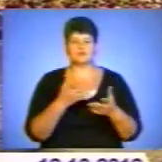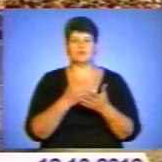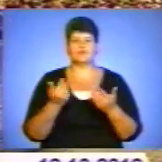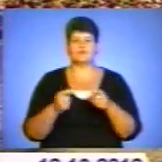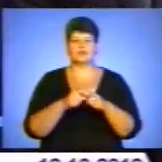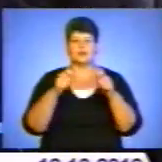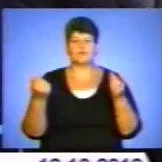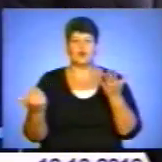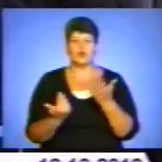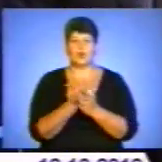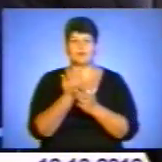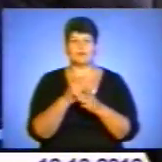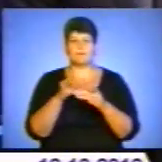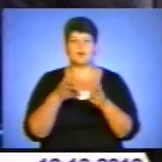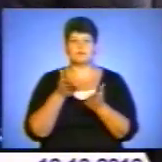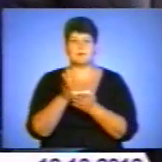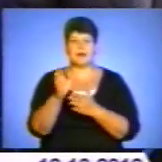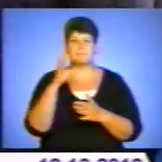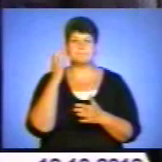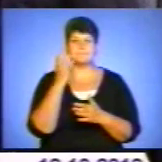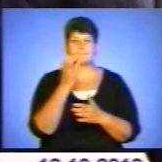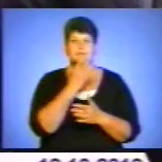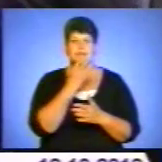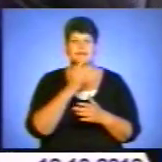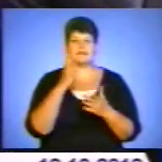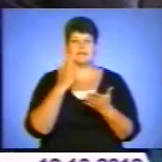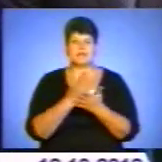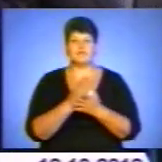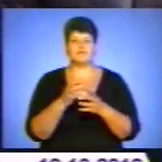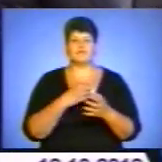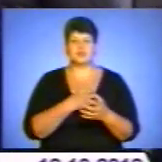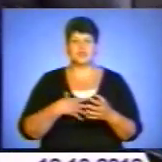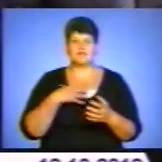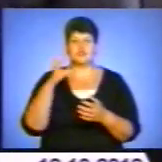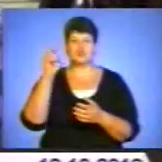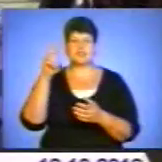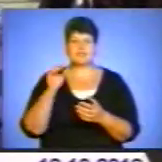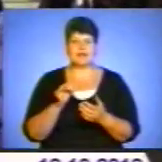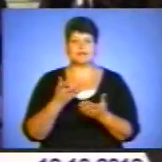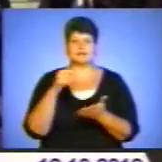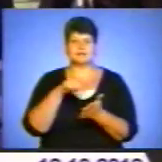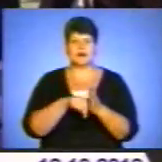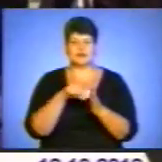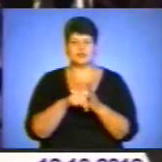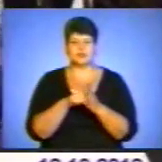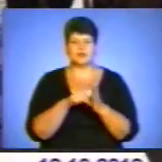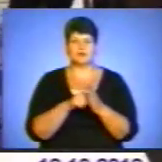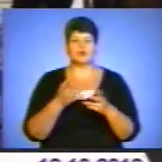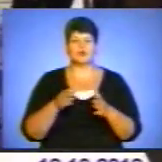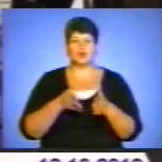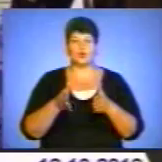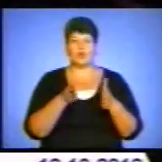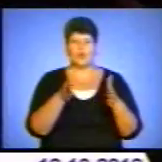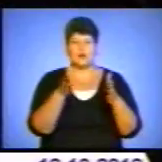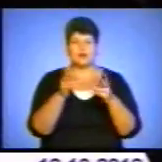реконструкції проспект Південний – один з ключових шляхів міста, що має важливе соціальне значення. По новій більшумній колії, яка прокладена за